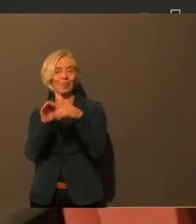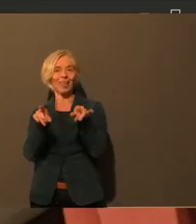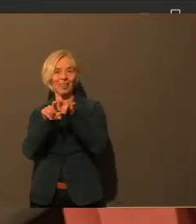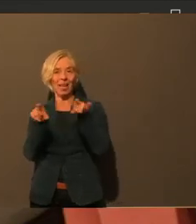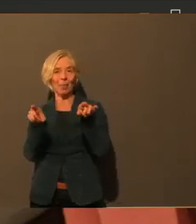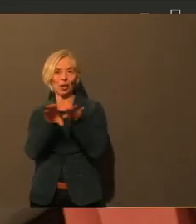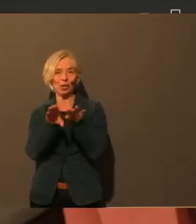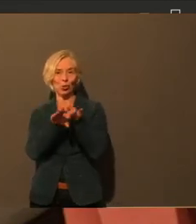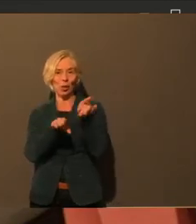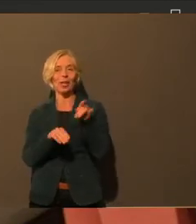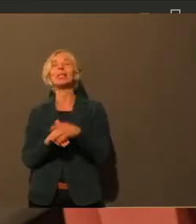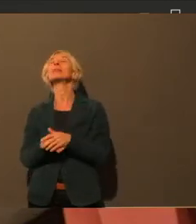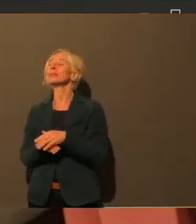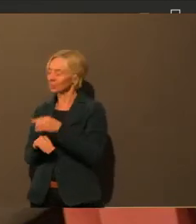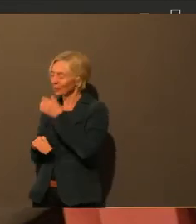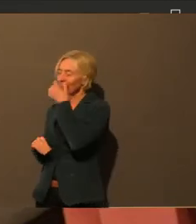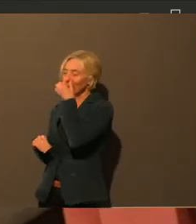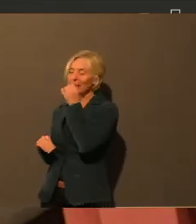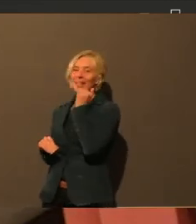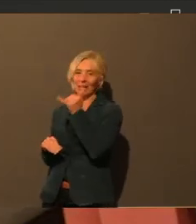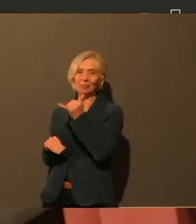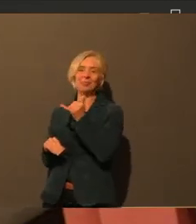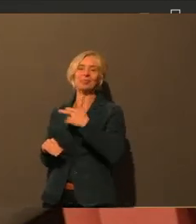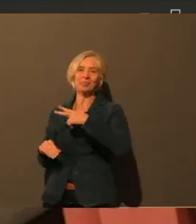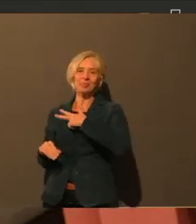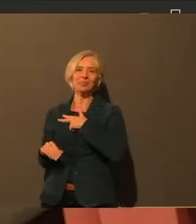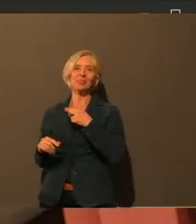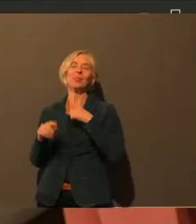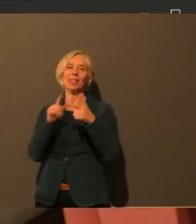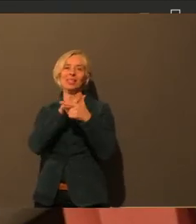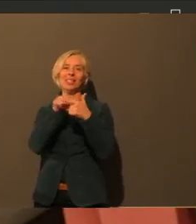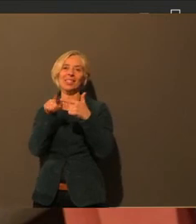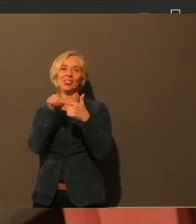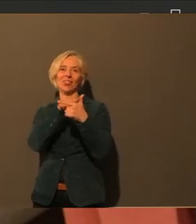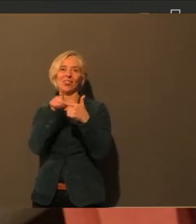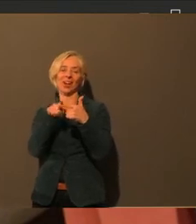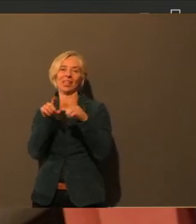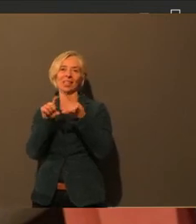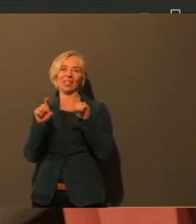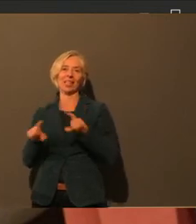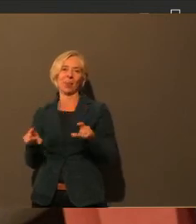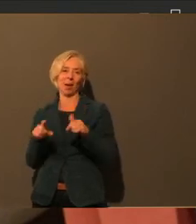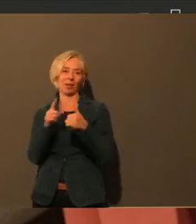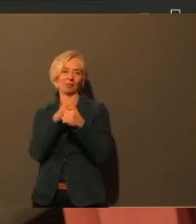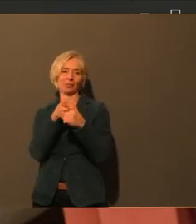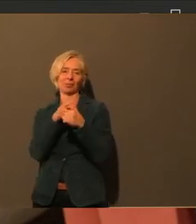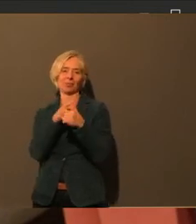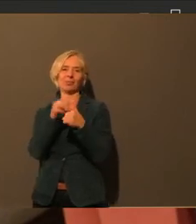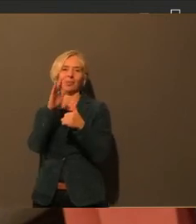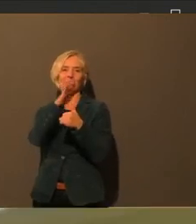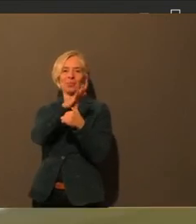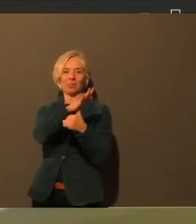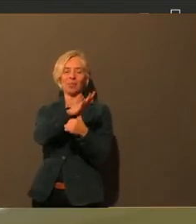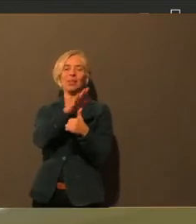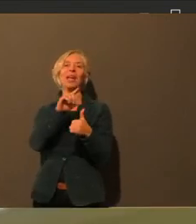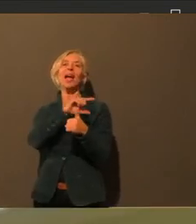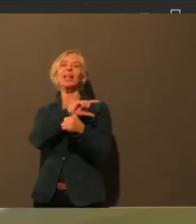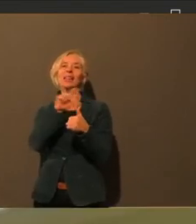meiner Seite aus zwei Themen. Das eine ist tatsächlich jetzt auch mit Blick auf die Vorreden schon das Thema Distanzunterricht.